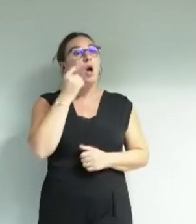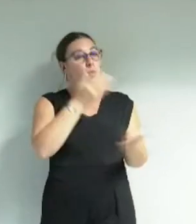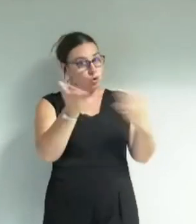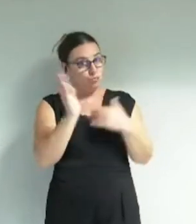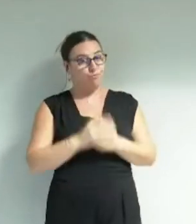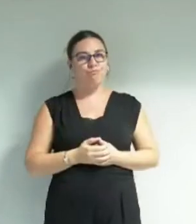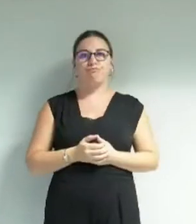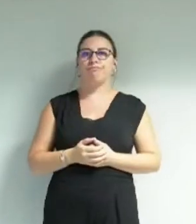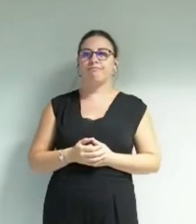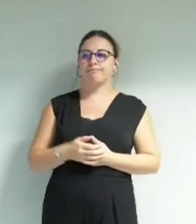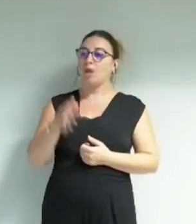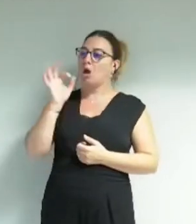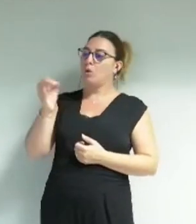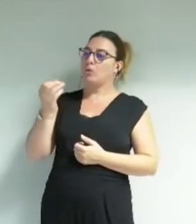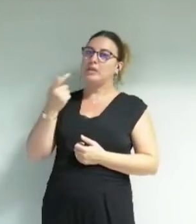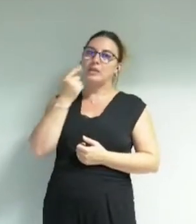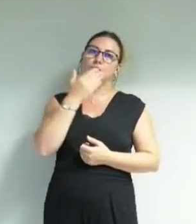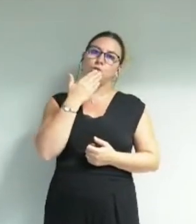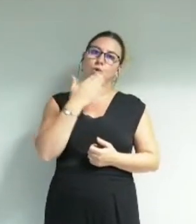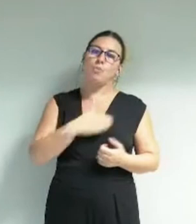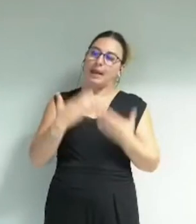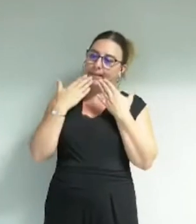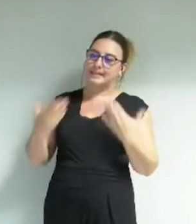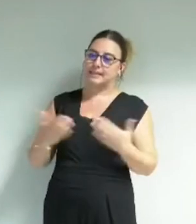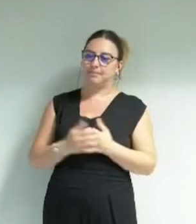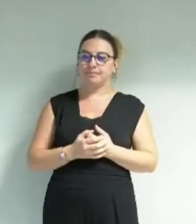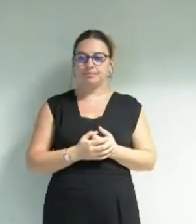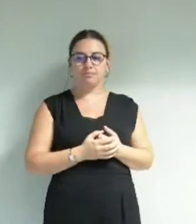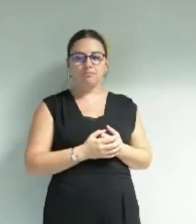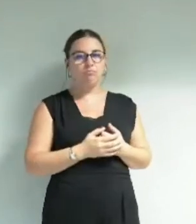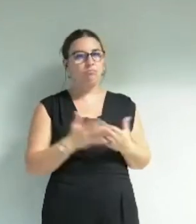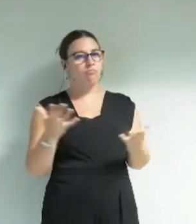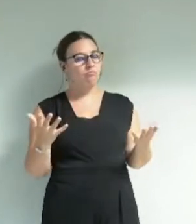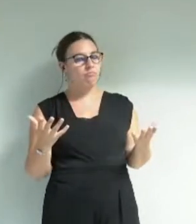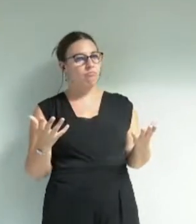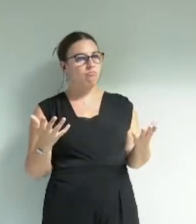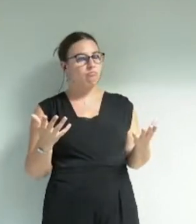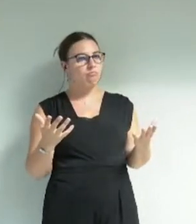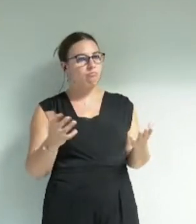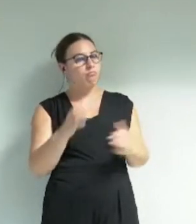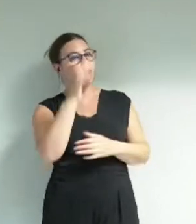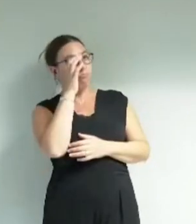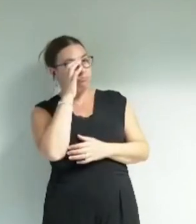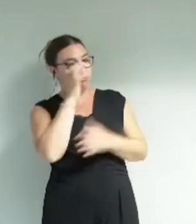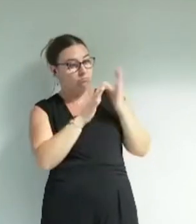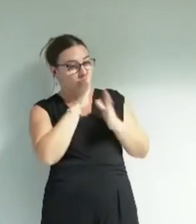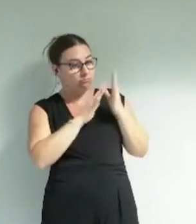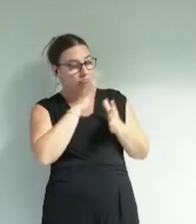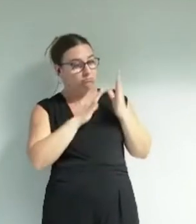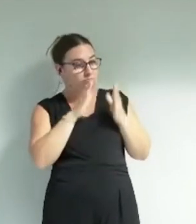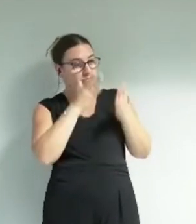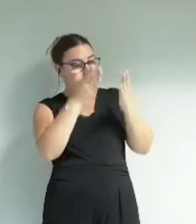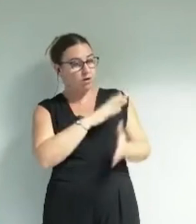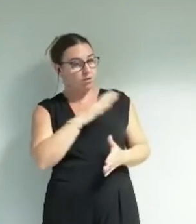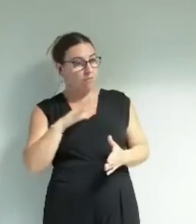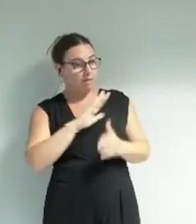Benredjeb Oui merci M. le maire Il est quand même étonnant d'entendre ce que nous venons d'entendre de la part de